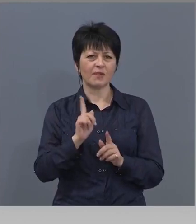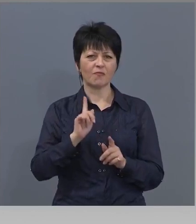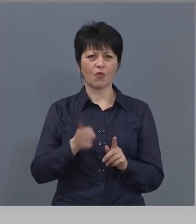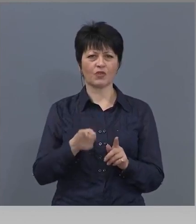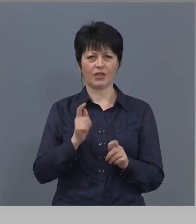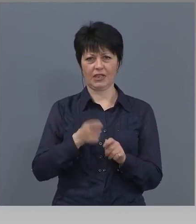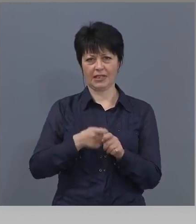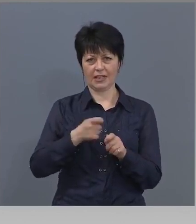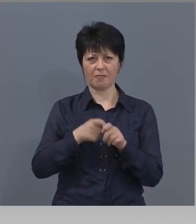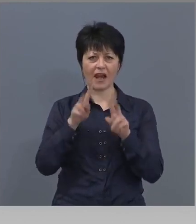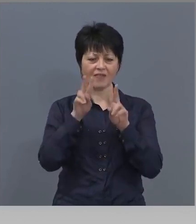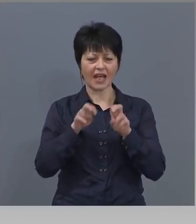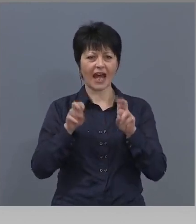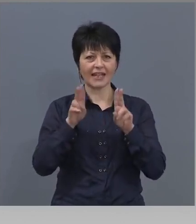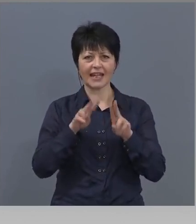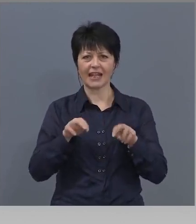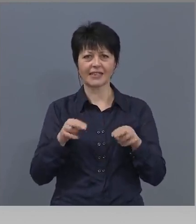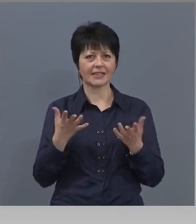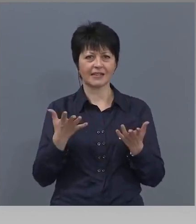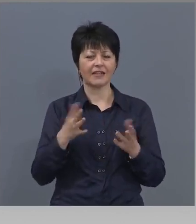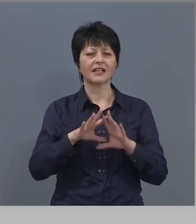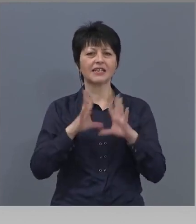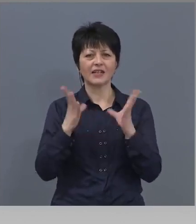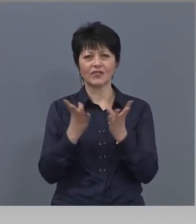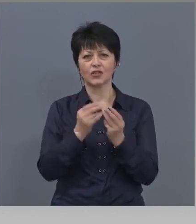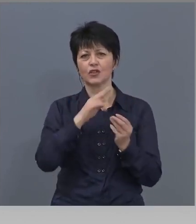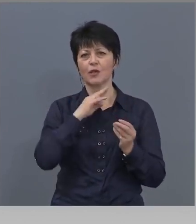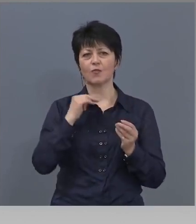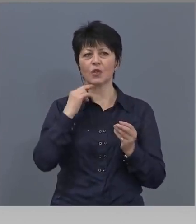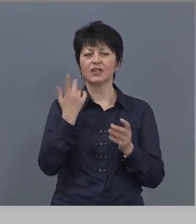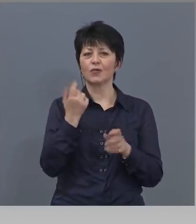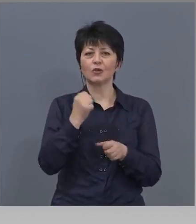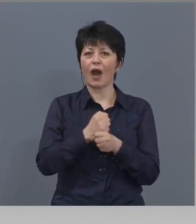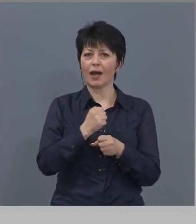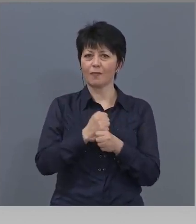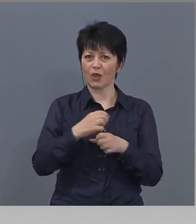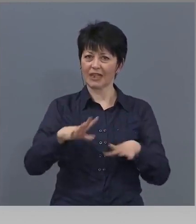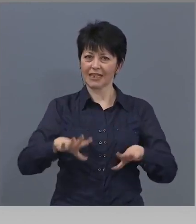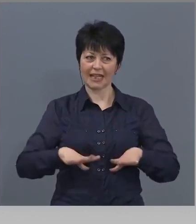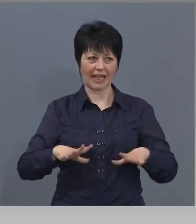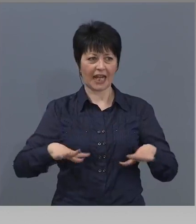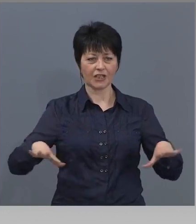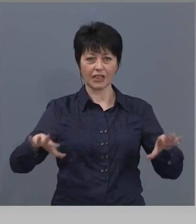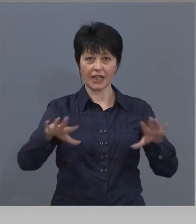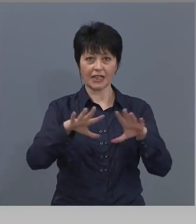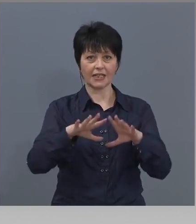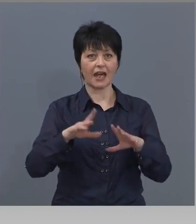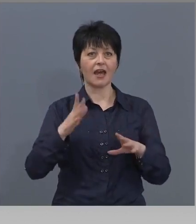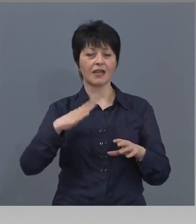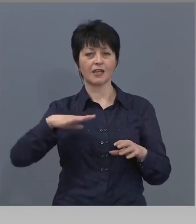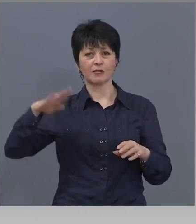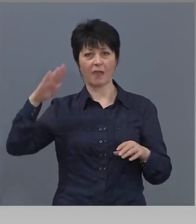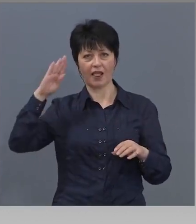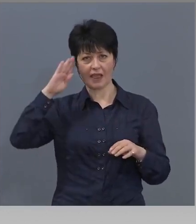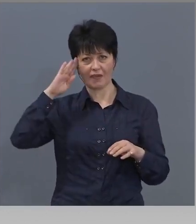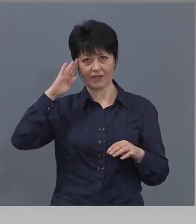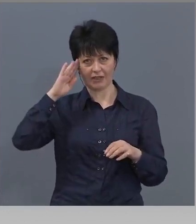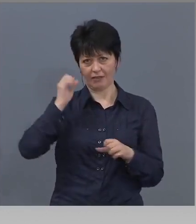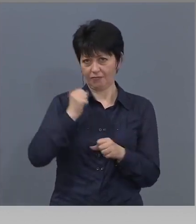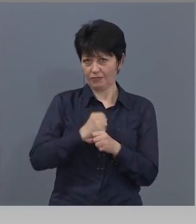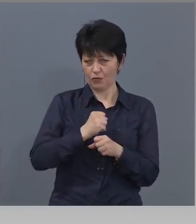-опасно. Абсолютно за всички полицай, които работят с граждани, които си извършат служебните задължения с граждани,